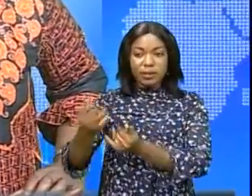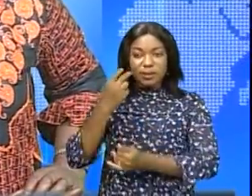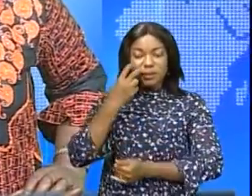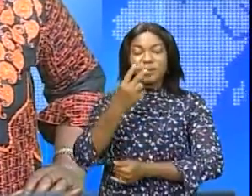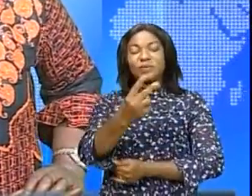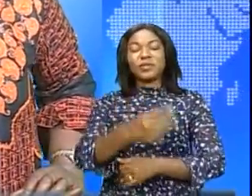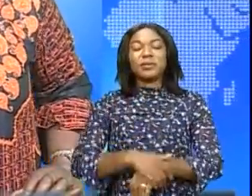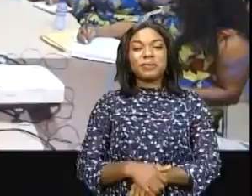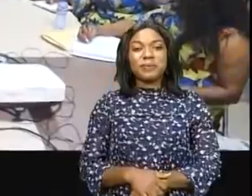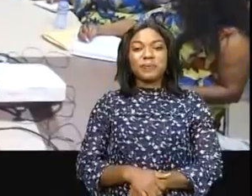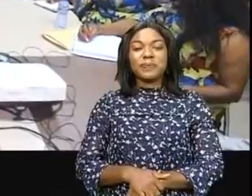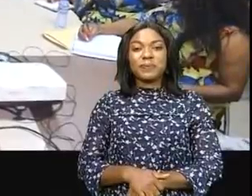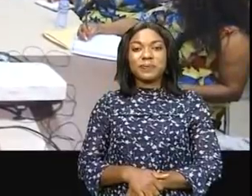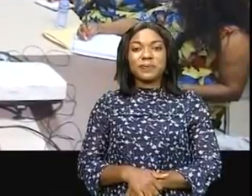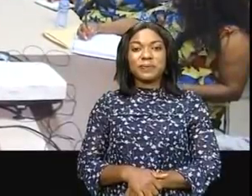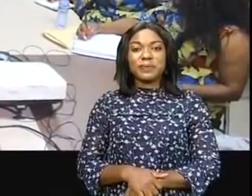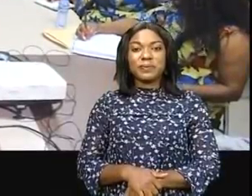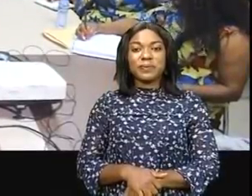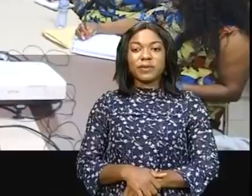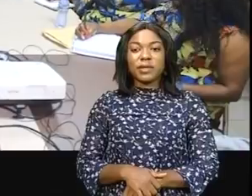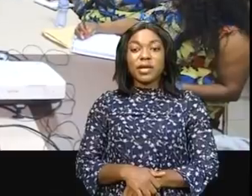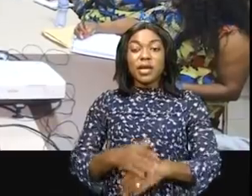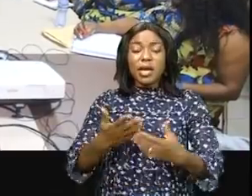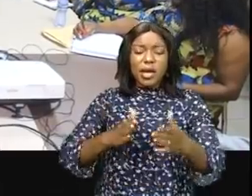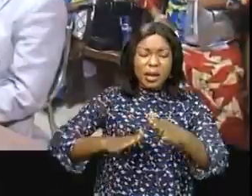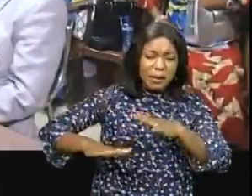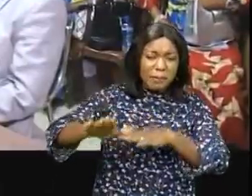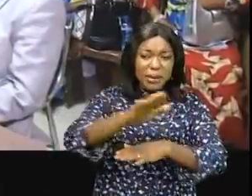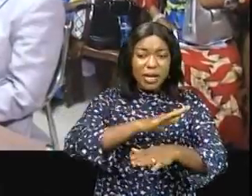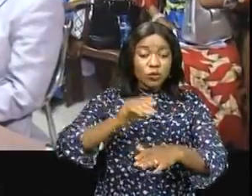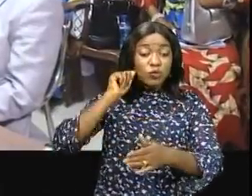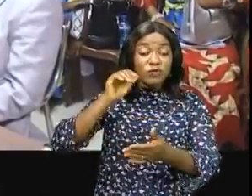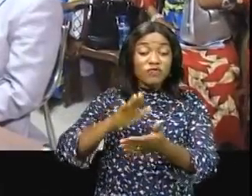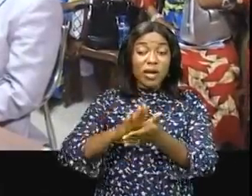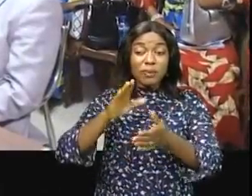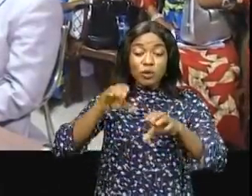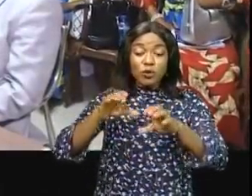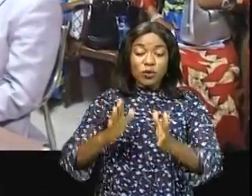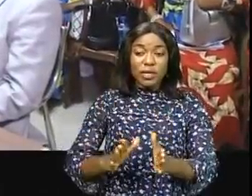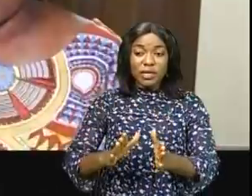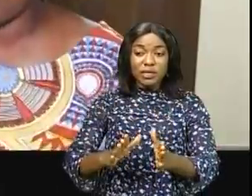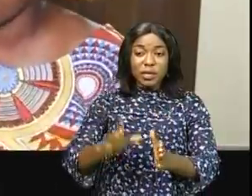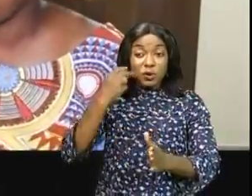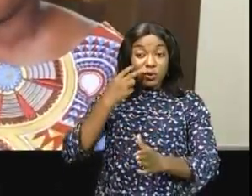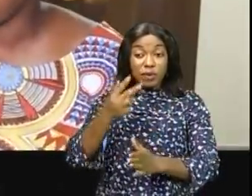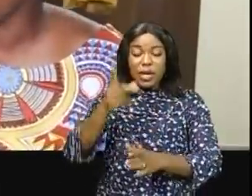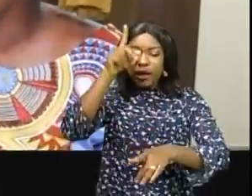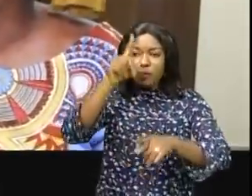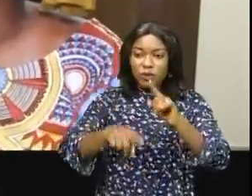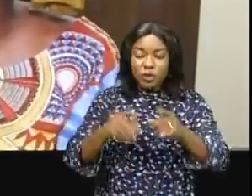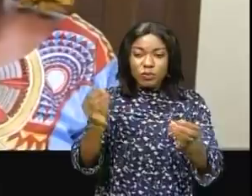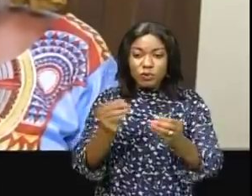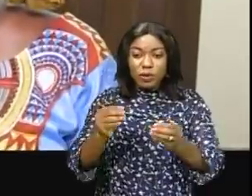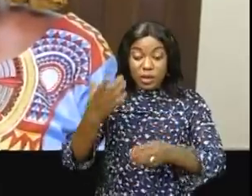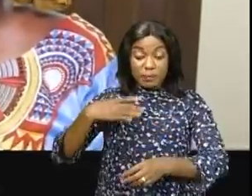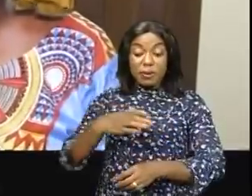Baitouabou. Elles sont partout, femmes congolaises, impossible de ne pas le voir car ce sont elles